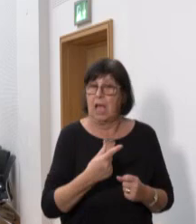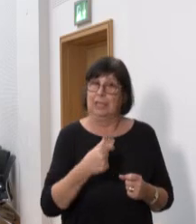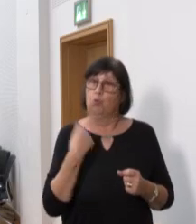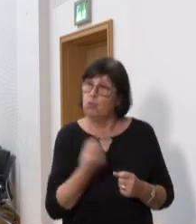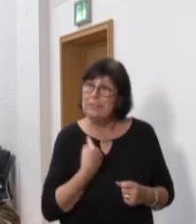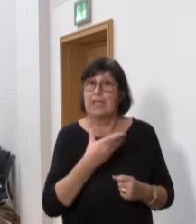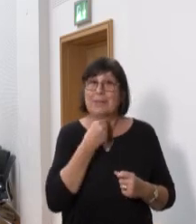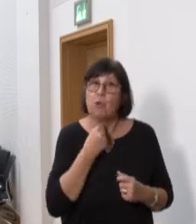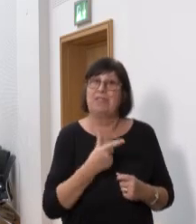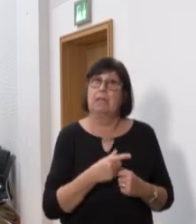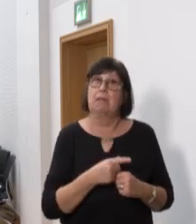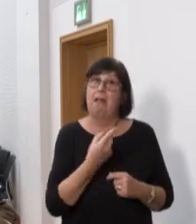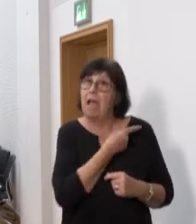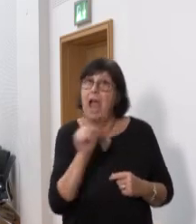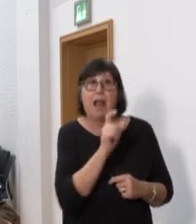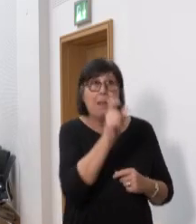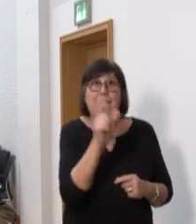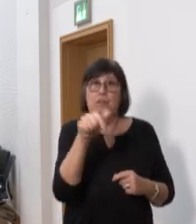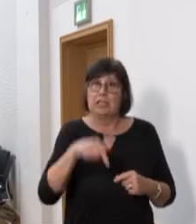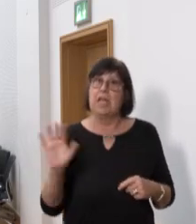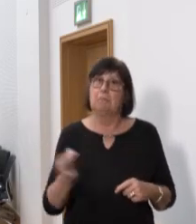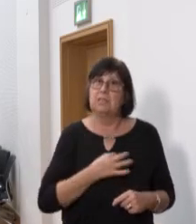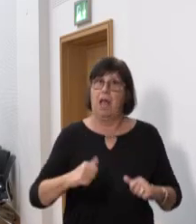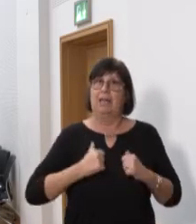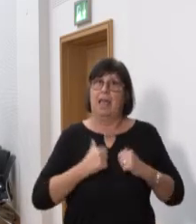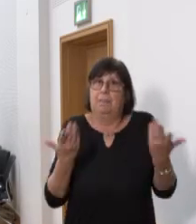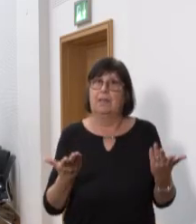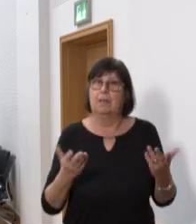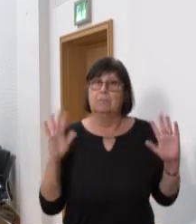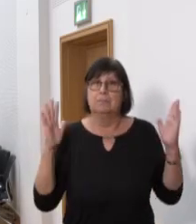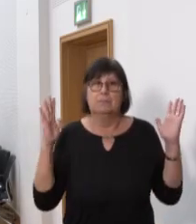Bedürftigen, das sind alle Menschen, die hier im Saarland leben. Danke